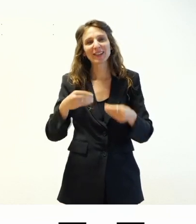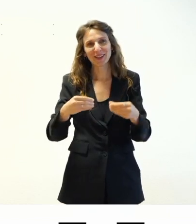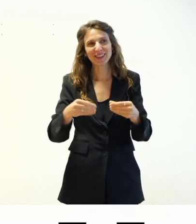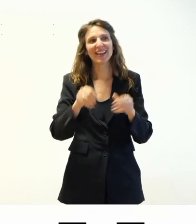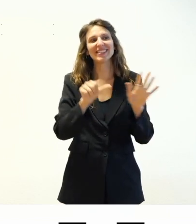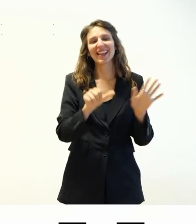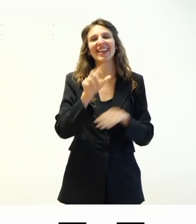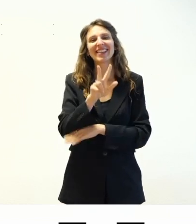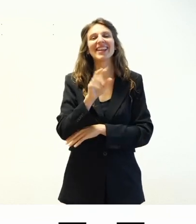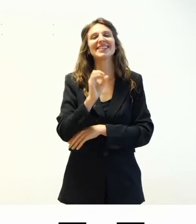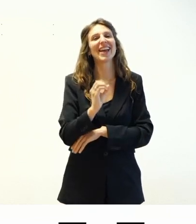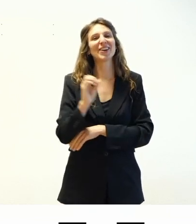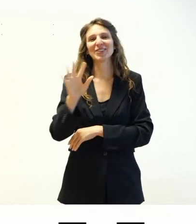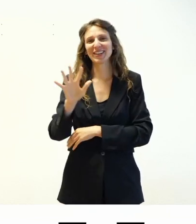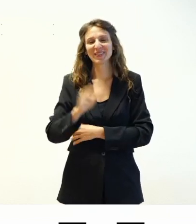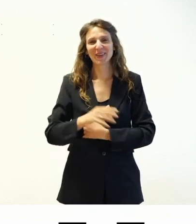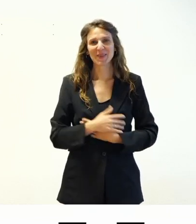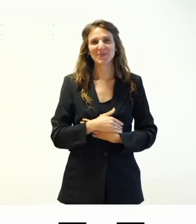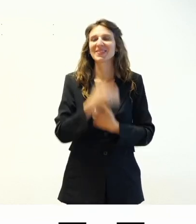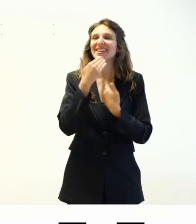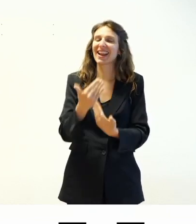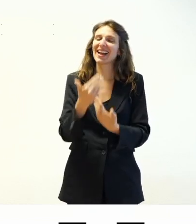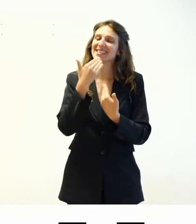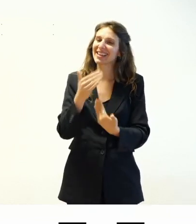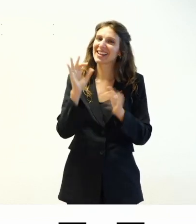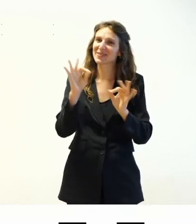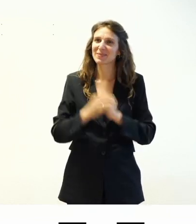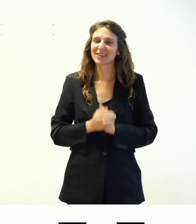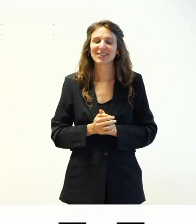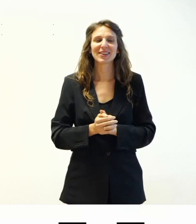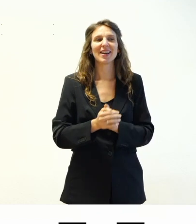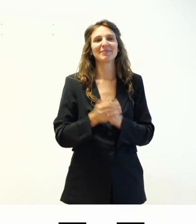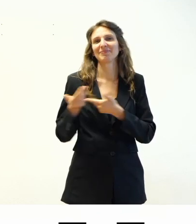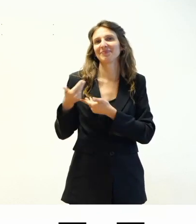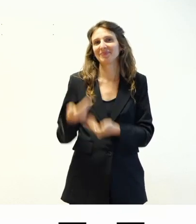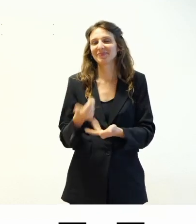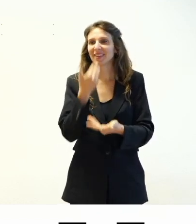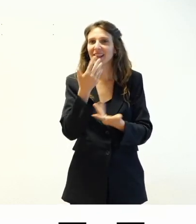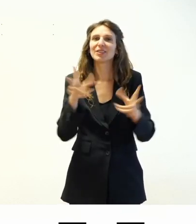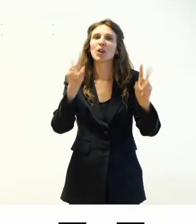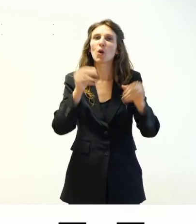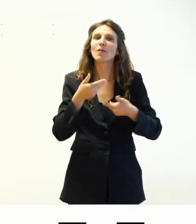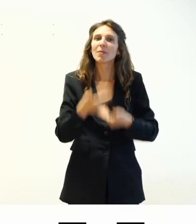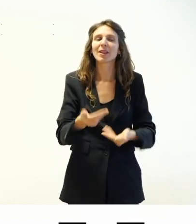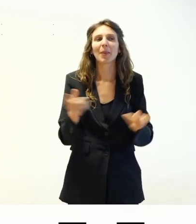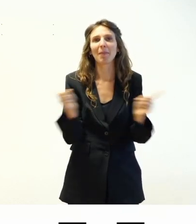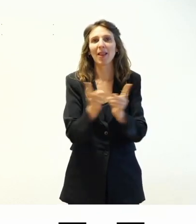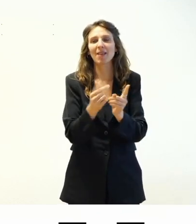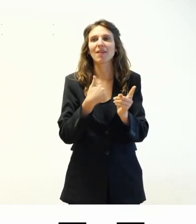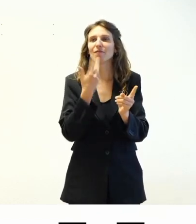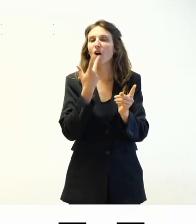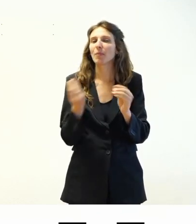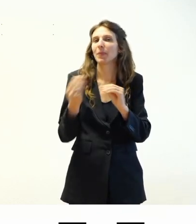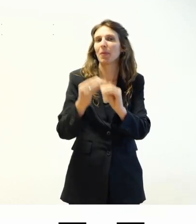6305. Grazie mille Fabrizio per la presentazione. Io mi ripresento brevemente, aggiungo solo qualcosa.